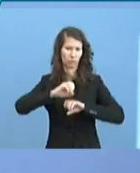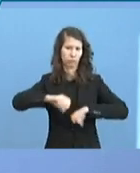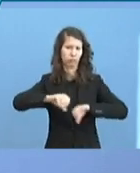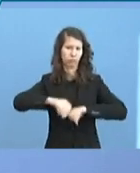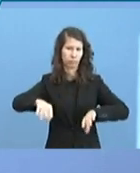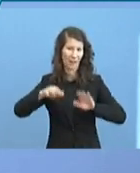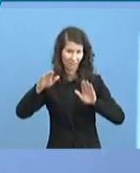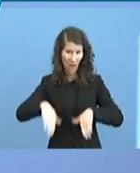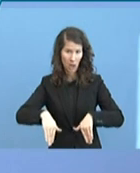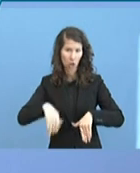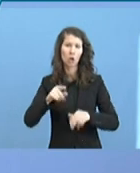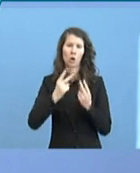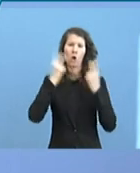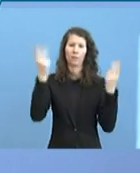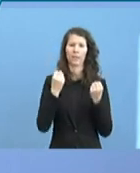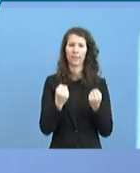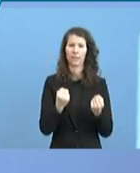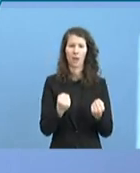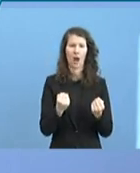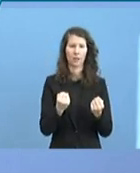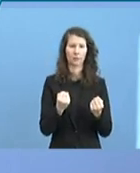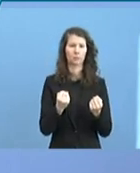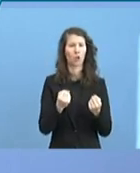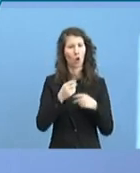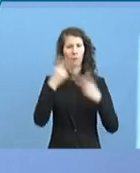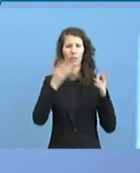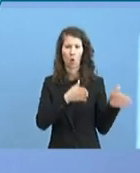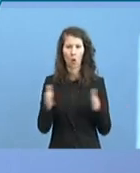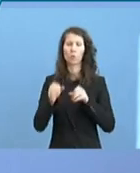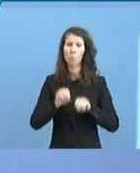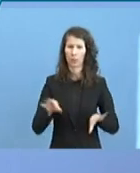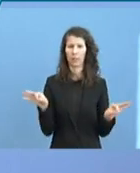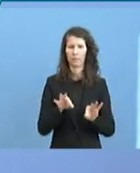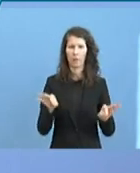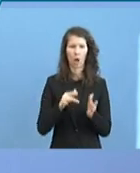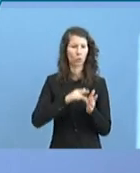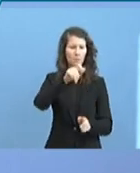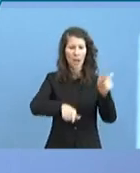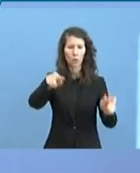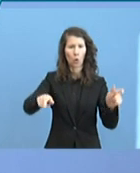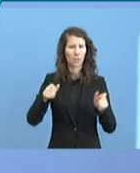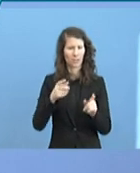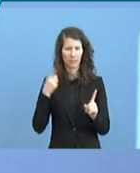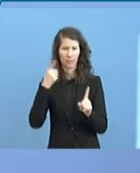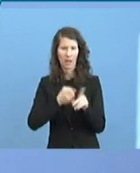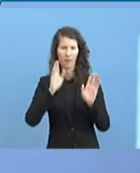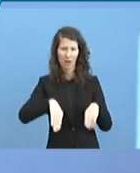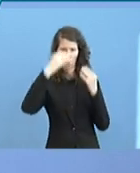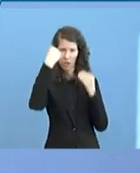die öffentliche Sicherheit und Ordnung bedroht sein kann. Wenn die Menschen einfach gezielt mit falschen Informationen versorgt werden,